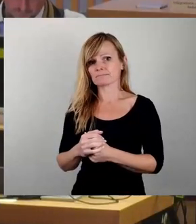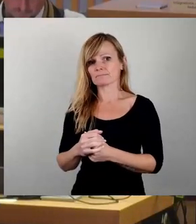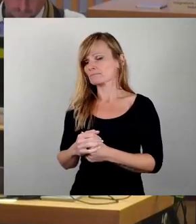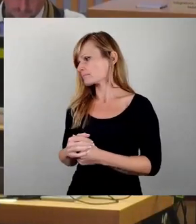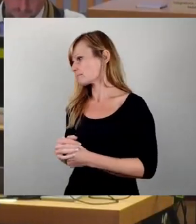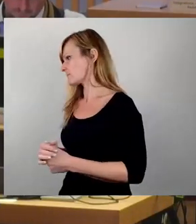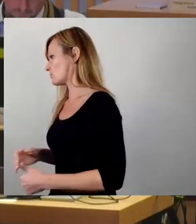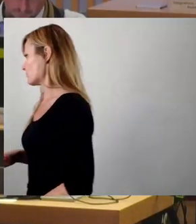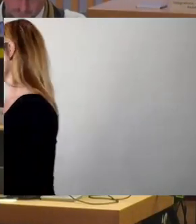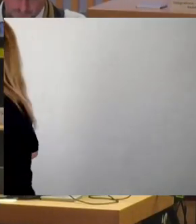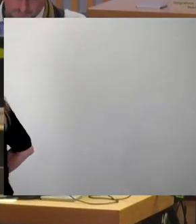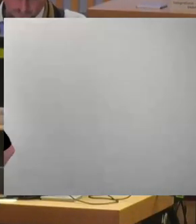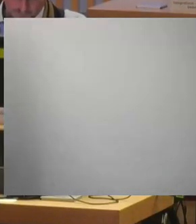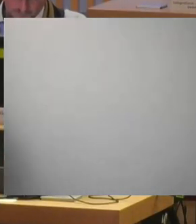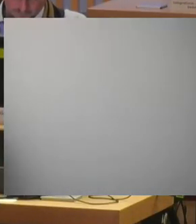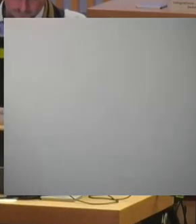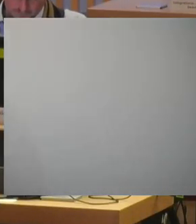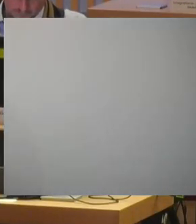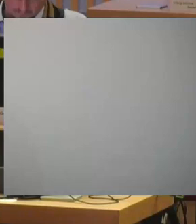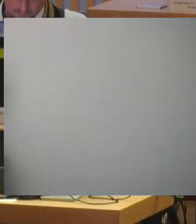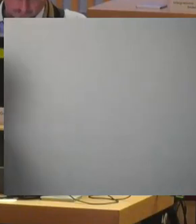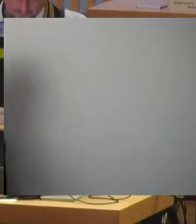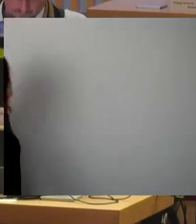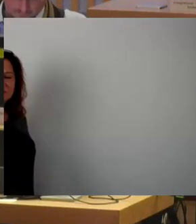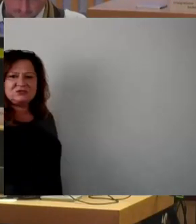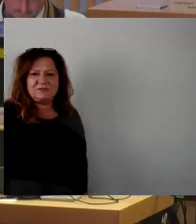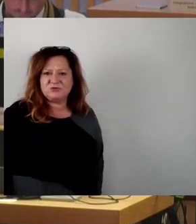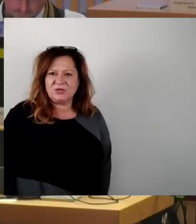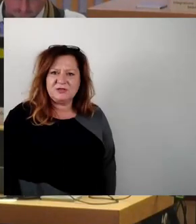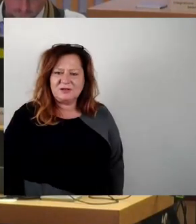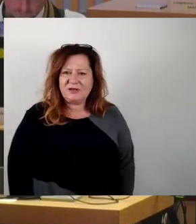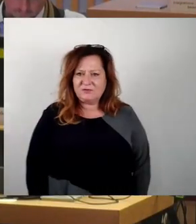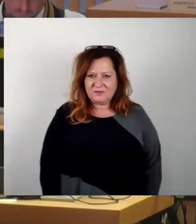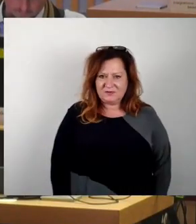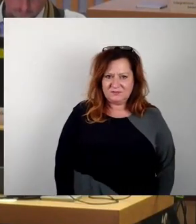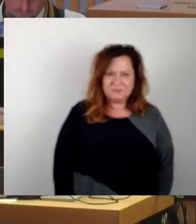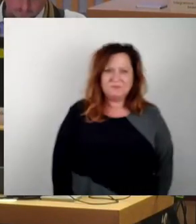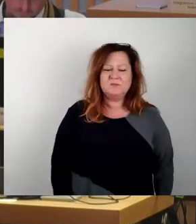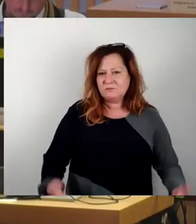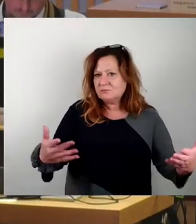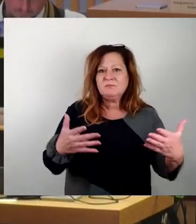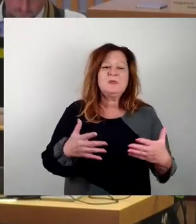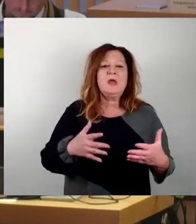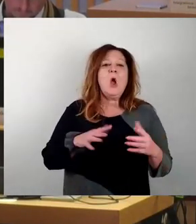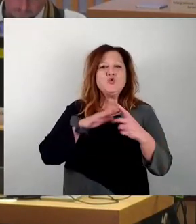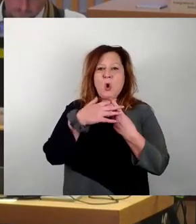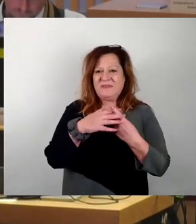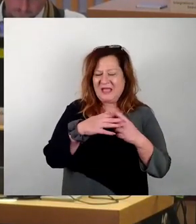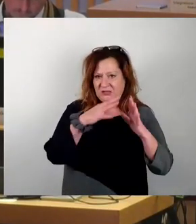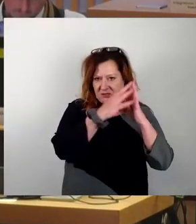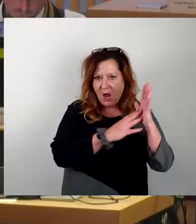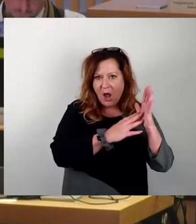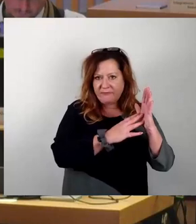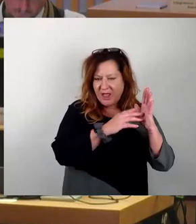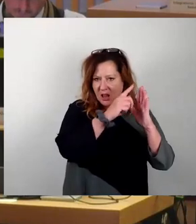Insoweit habe ich Bedenken, auch andere Denkmale in Dresden mit diesen Kontexttafeln auszustatten.